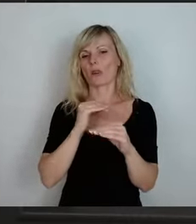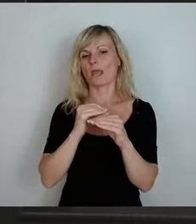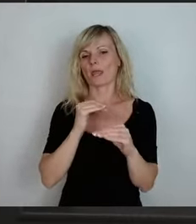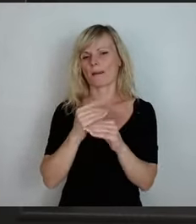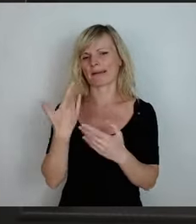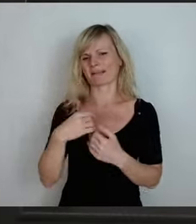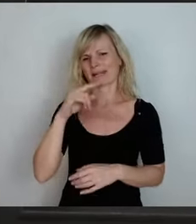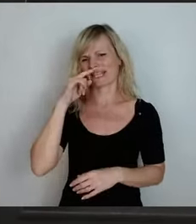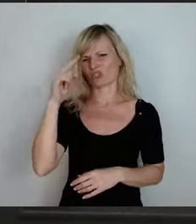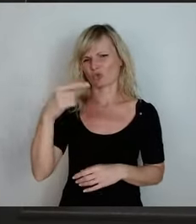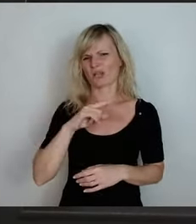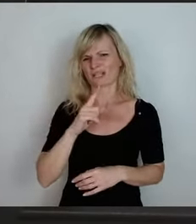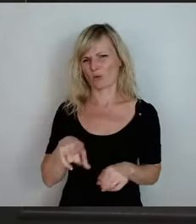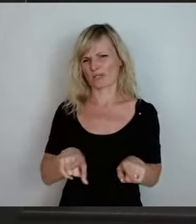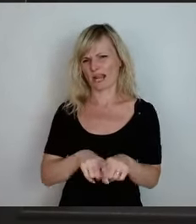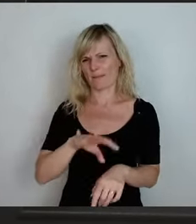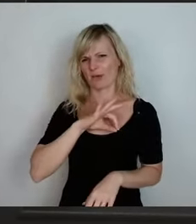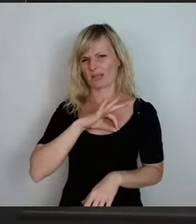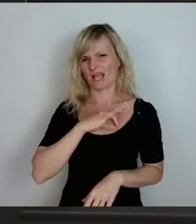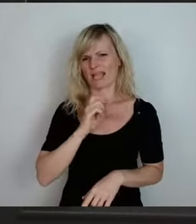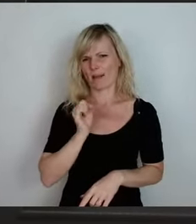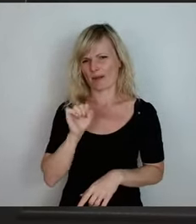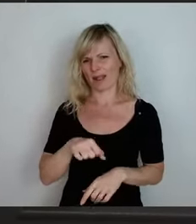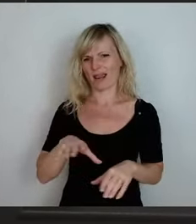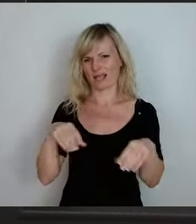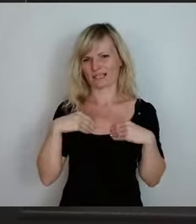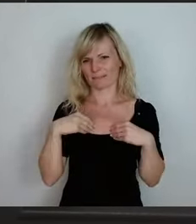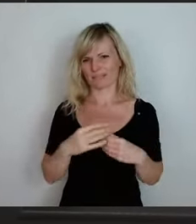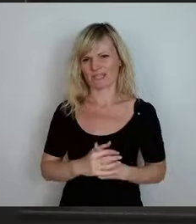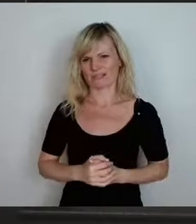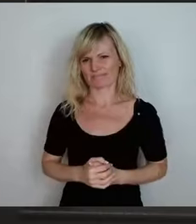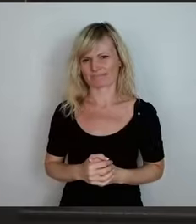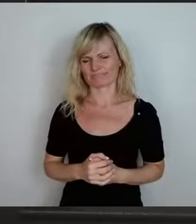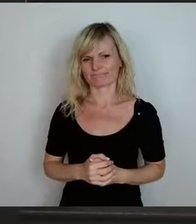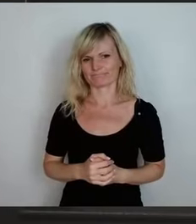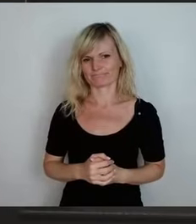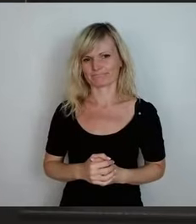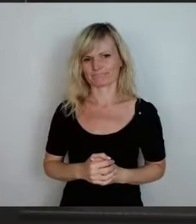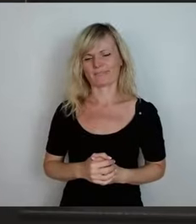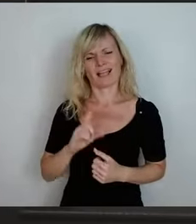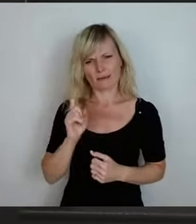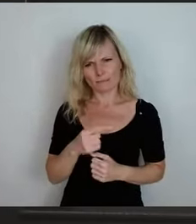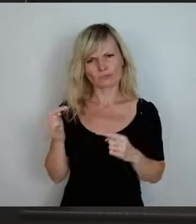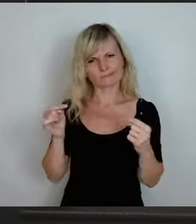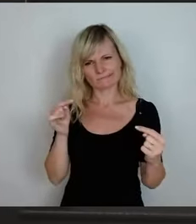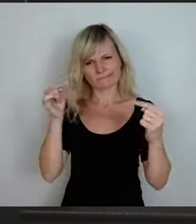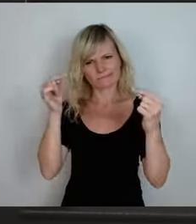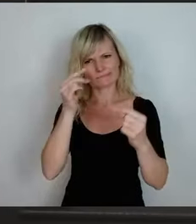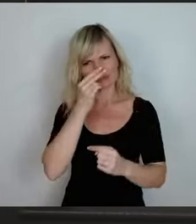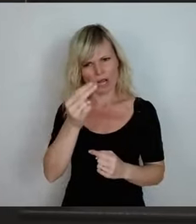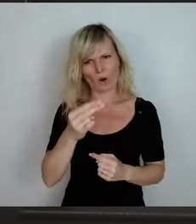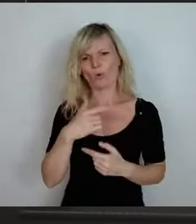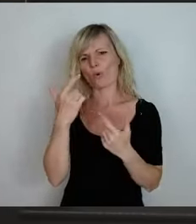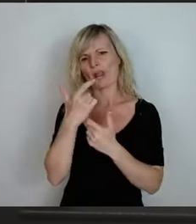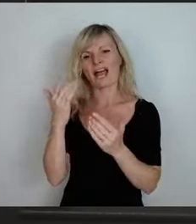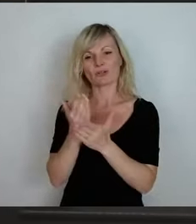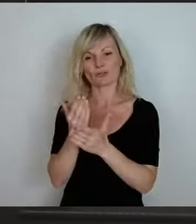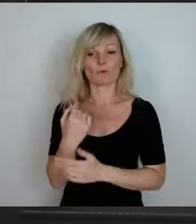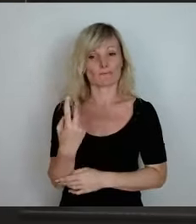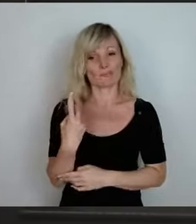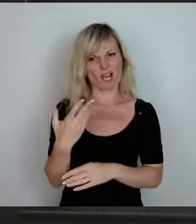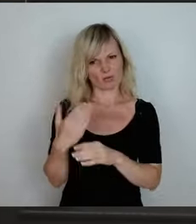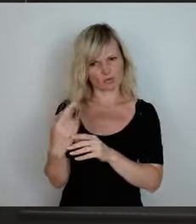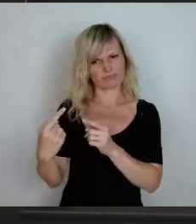aber man kommt damit zurecht. Nein, man muss sich schon auseinandersetzen. Aber, Herr Landrat lacht, ja, wir hatten auch schon unsere Konflikte.